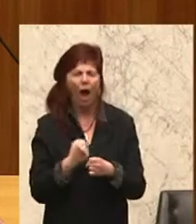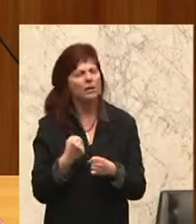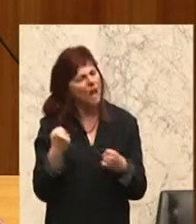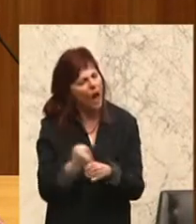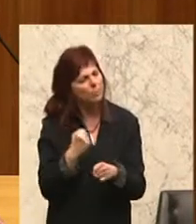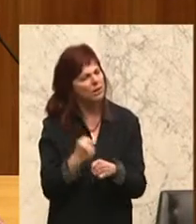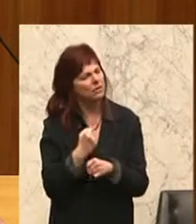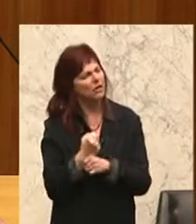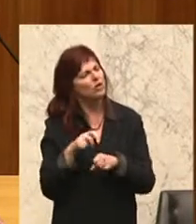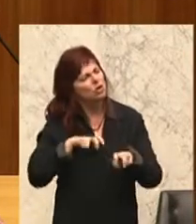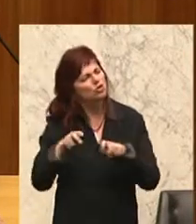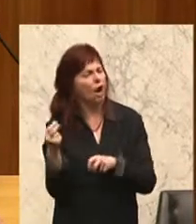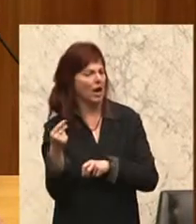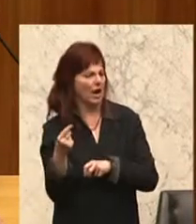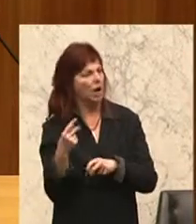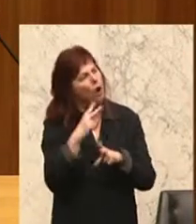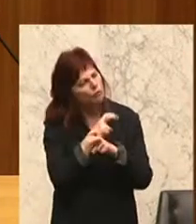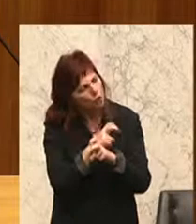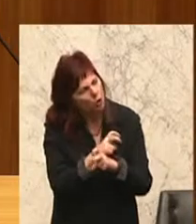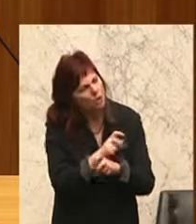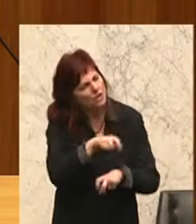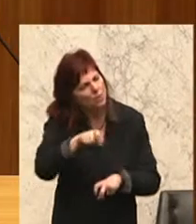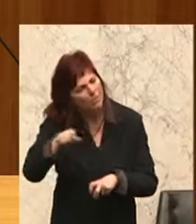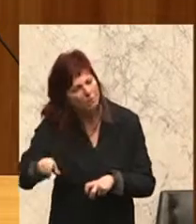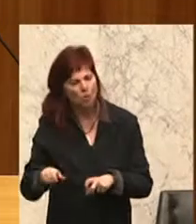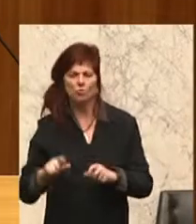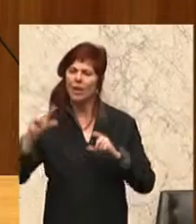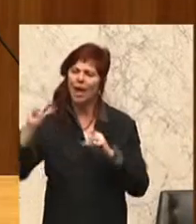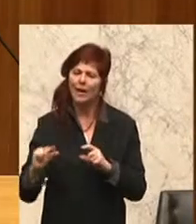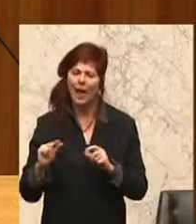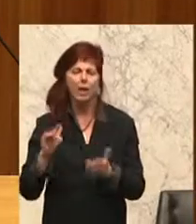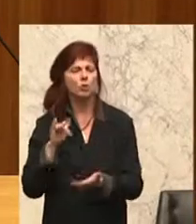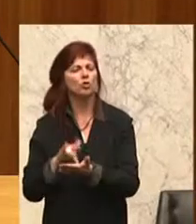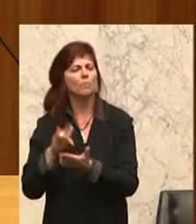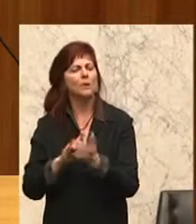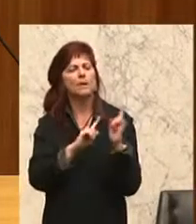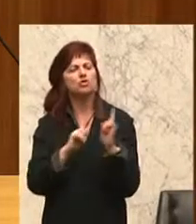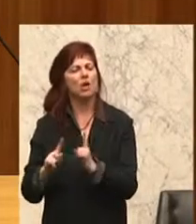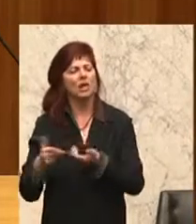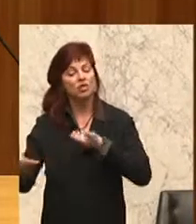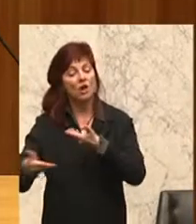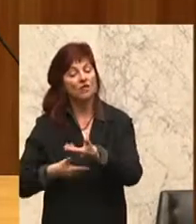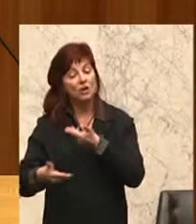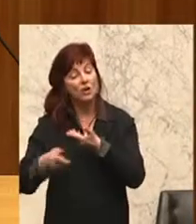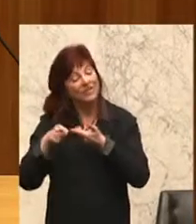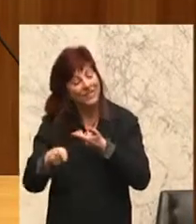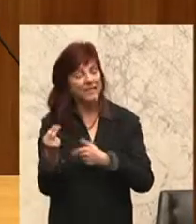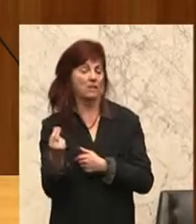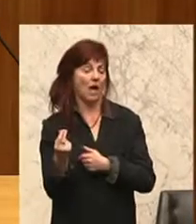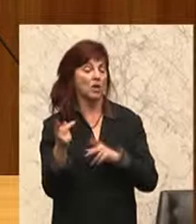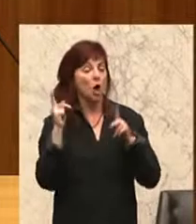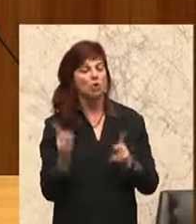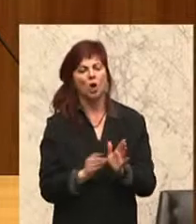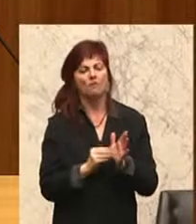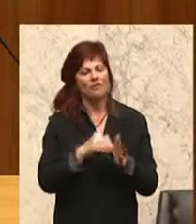österreichischen Arbeitnehmerinnen und Arbeitnehmer, der kleinen und mittelständischen Wirtschaft hier in diesem Land zur Besänftigung und